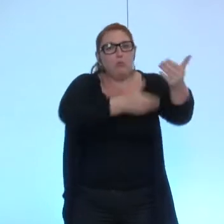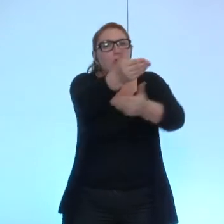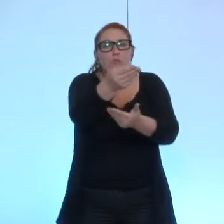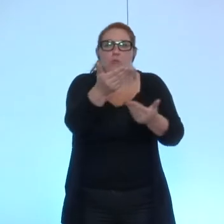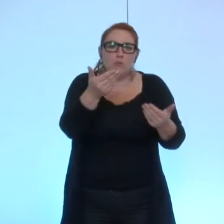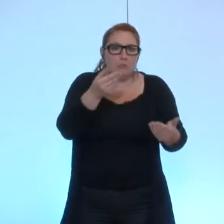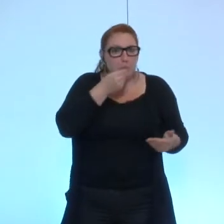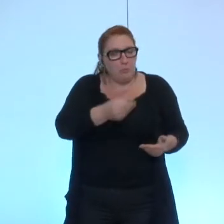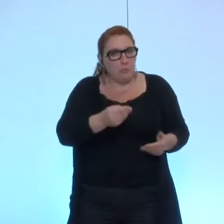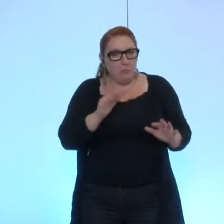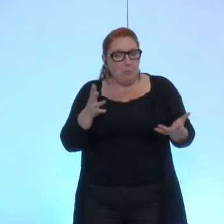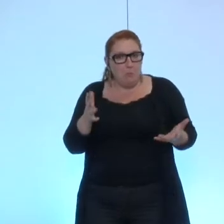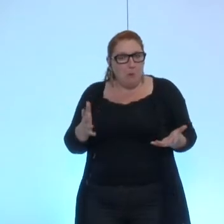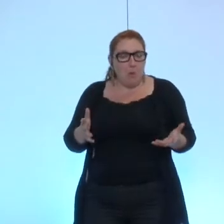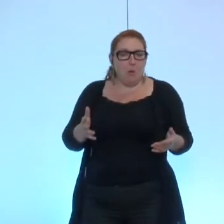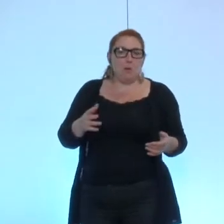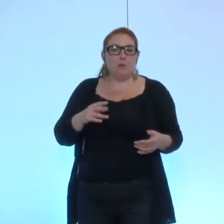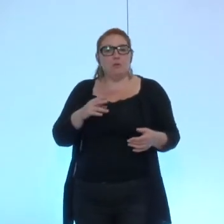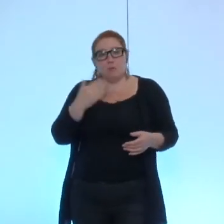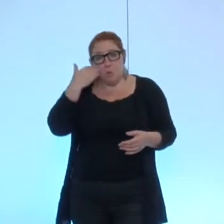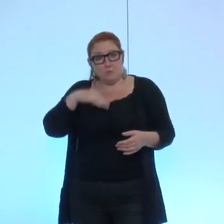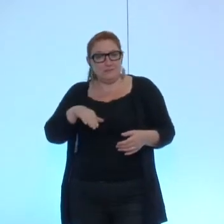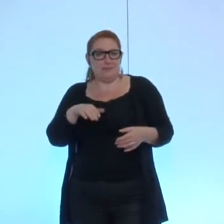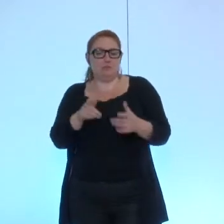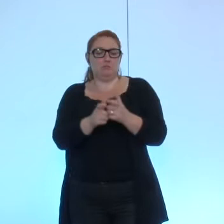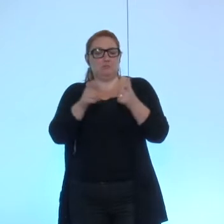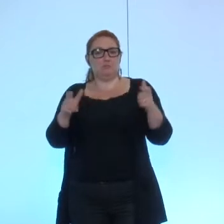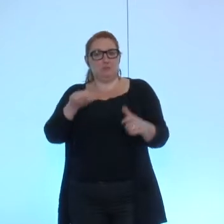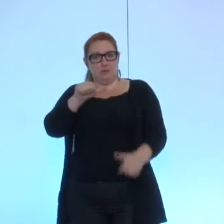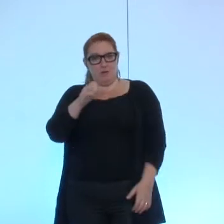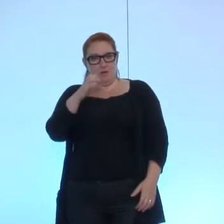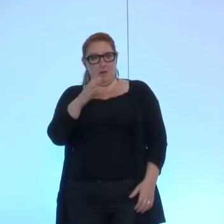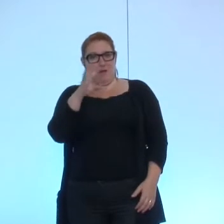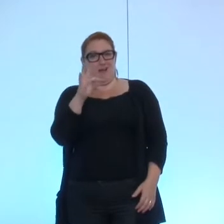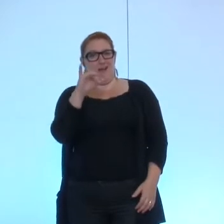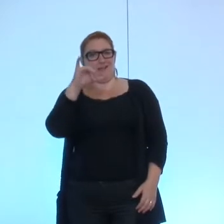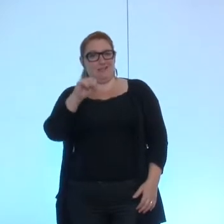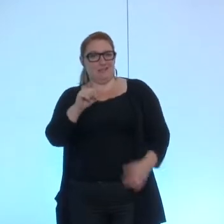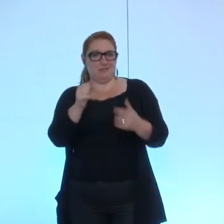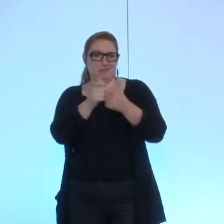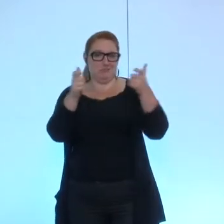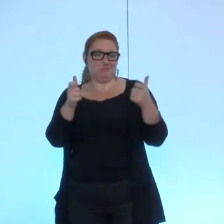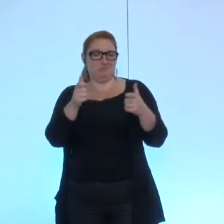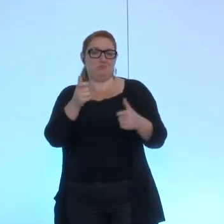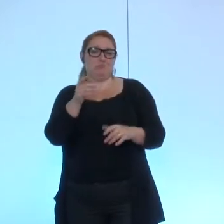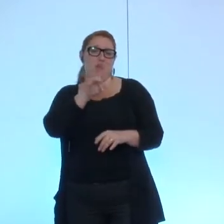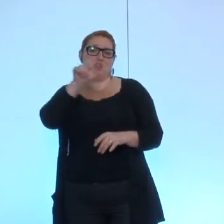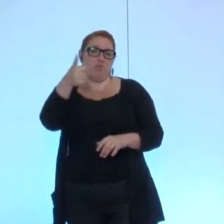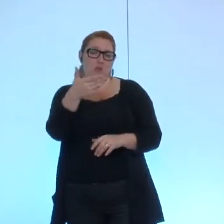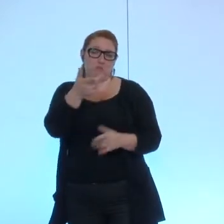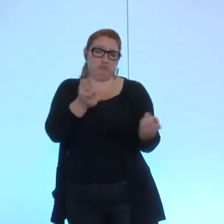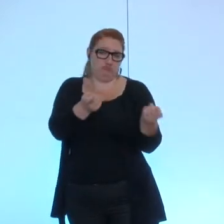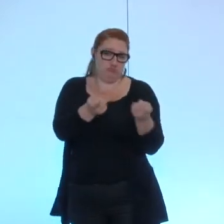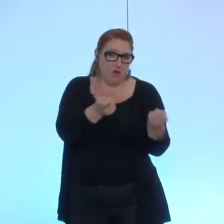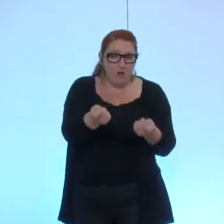on sait que c'est Actis qui était bailleur et qui était Actis bailleur qui avait 75%